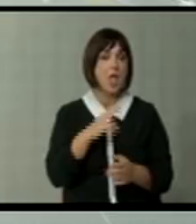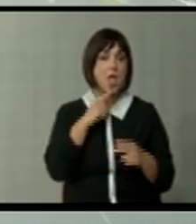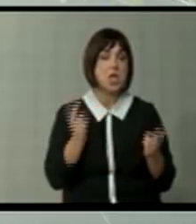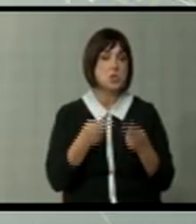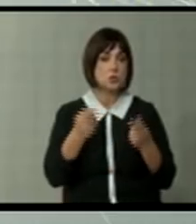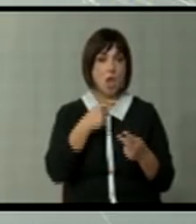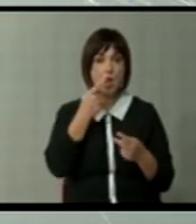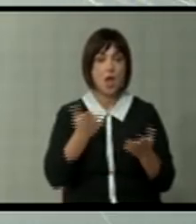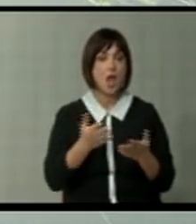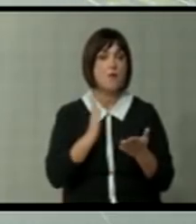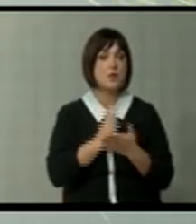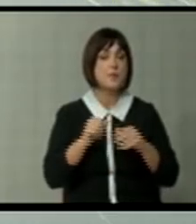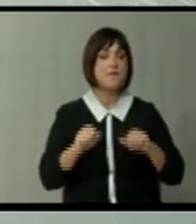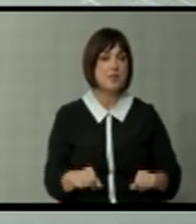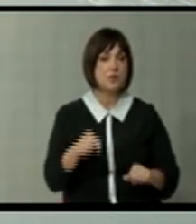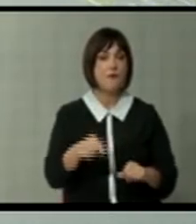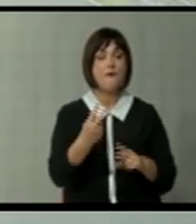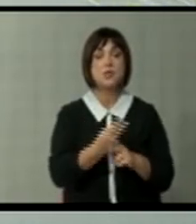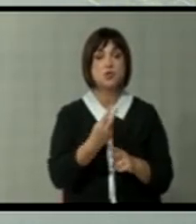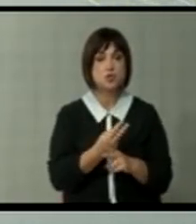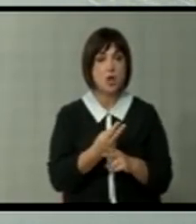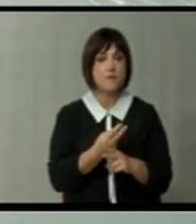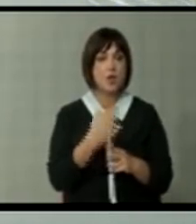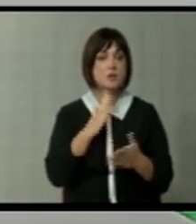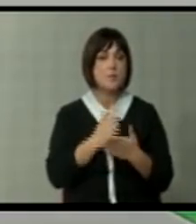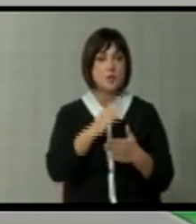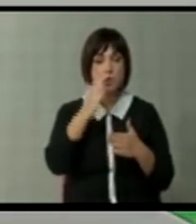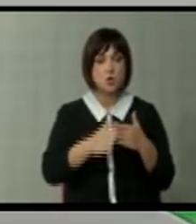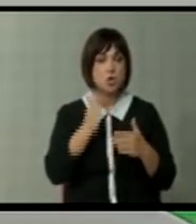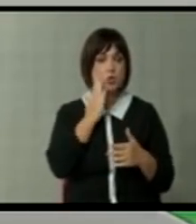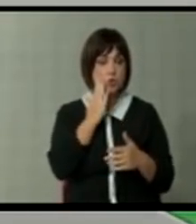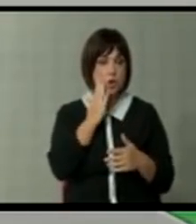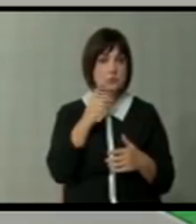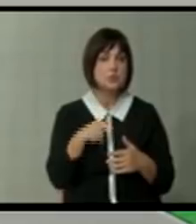Зависи кој ќе биде власт во оваа држава. Да бидеме докрај честни.